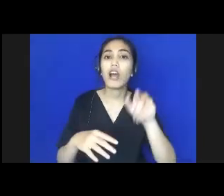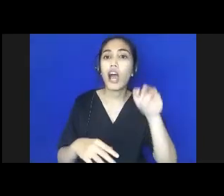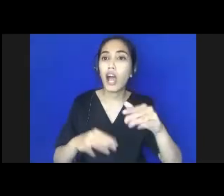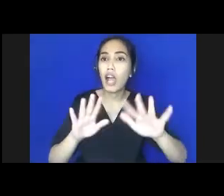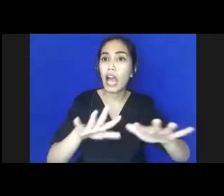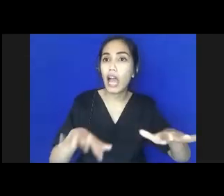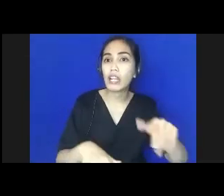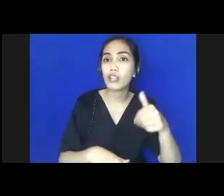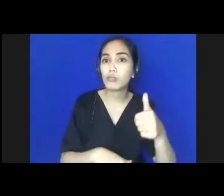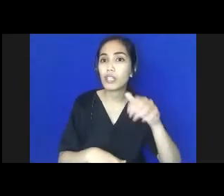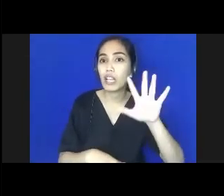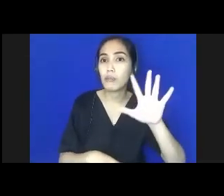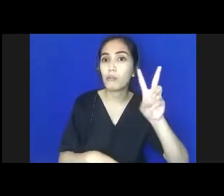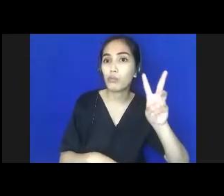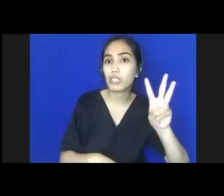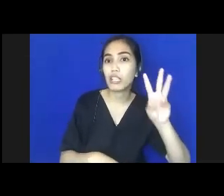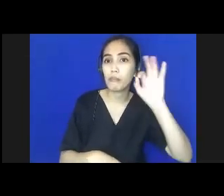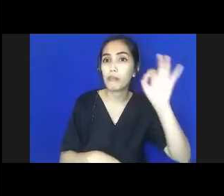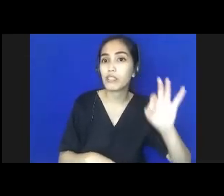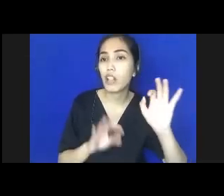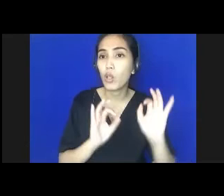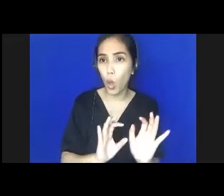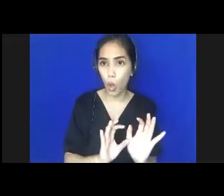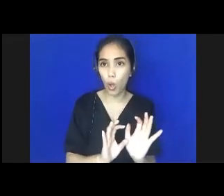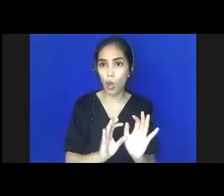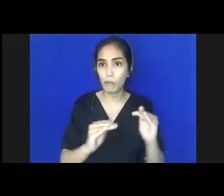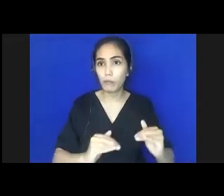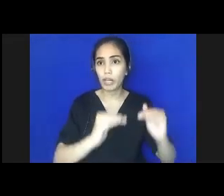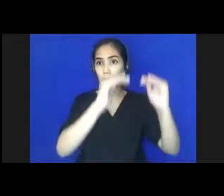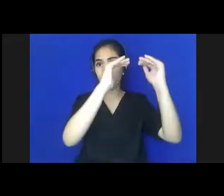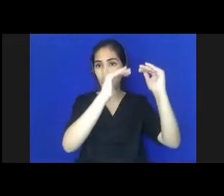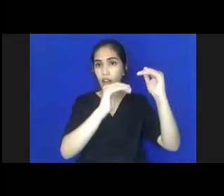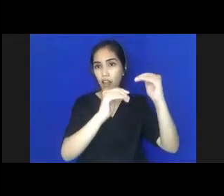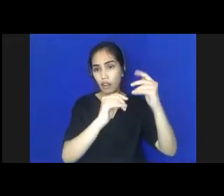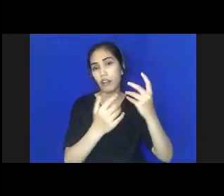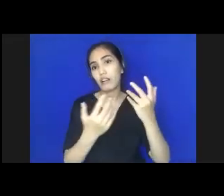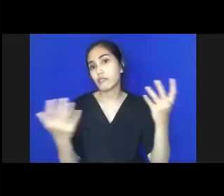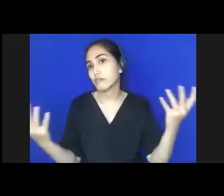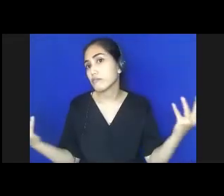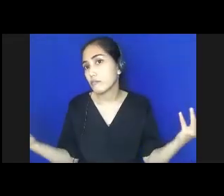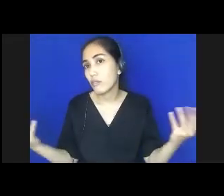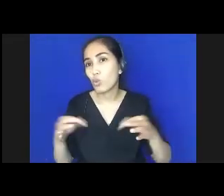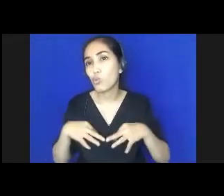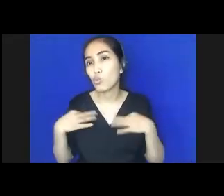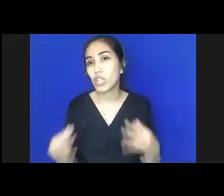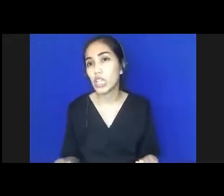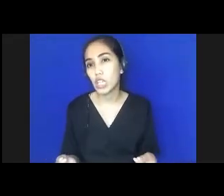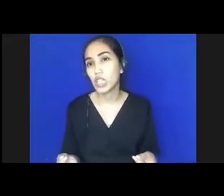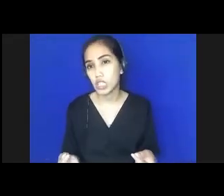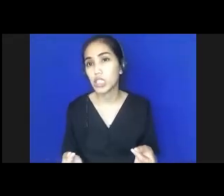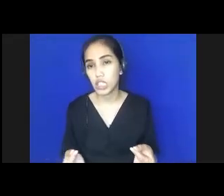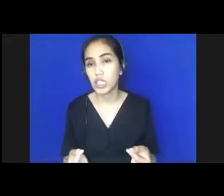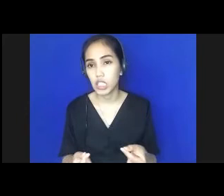bisa direalisasikan coba bayangkan separoh cuman berapa besarnya kerugian kita kalau ini kita biarkan